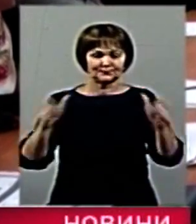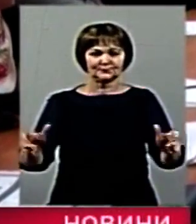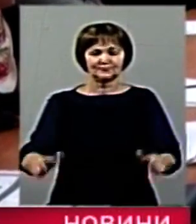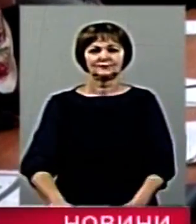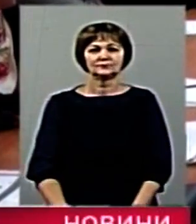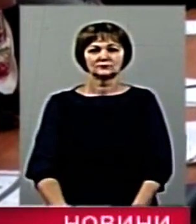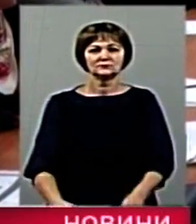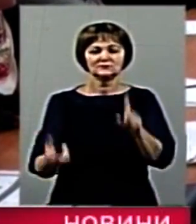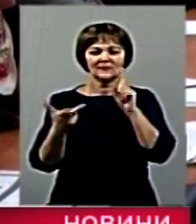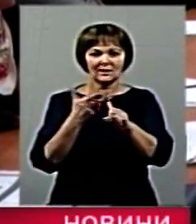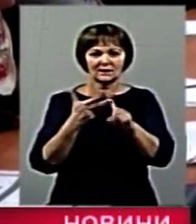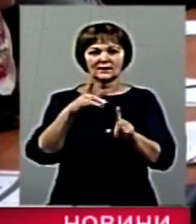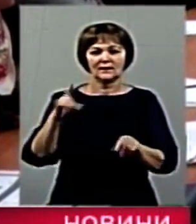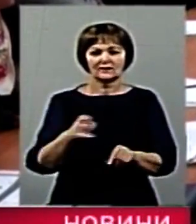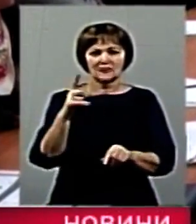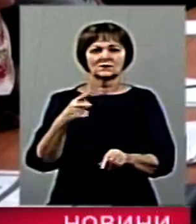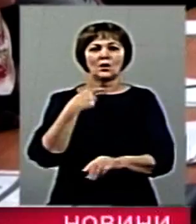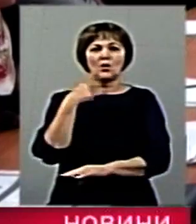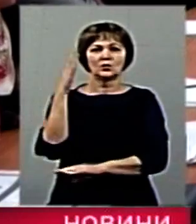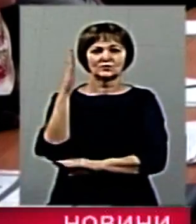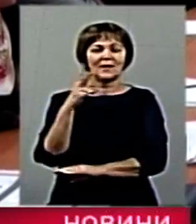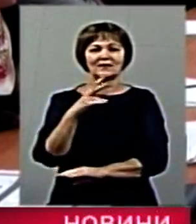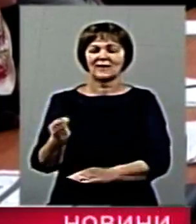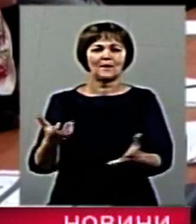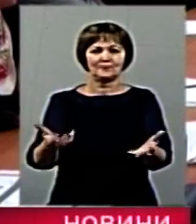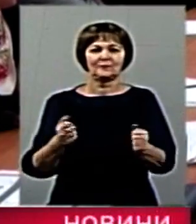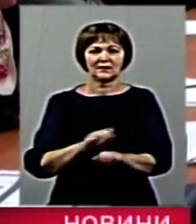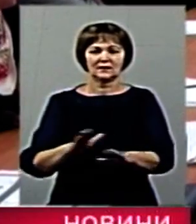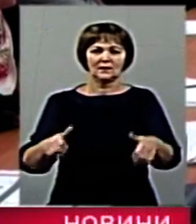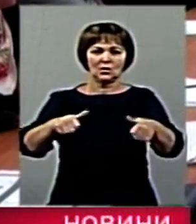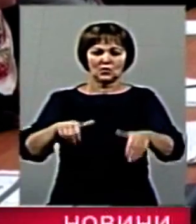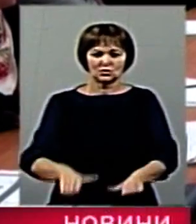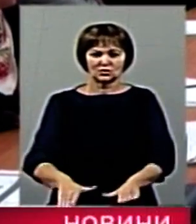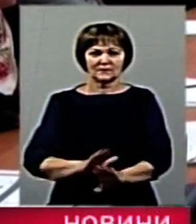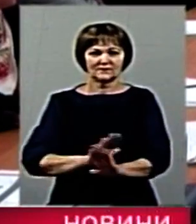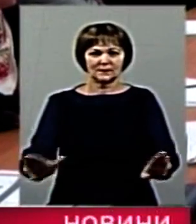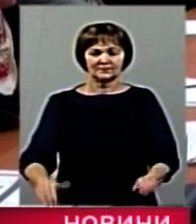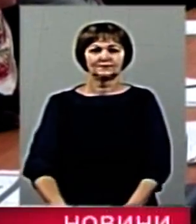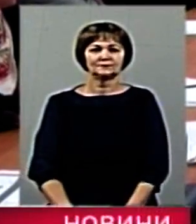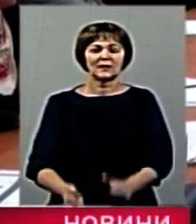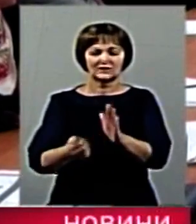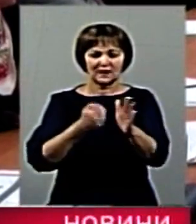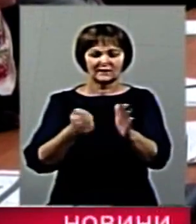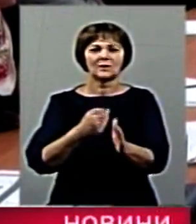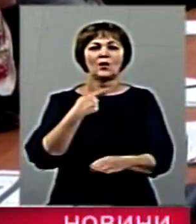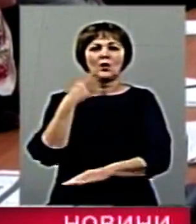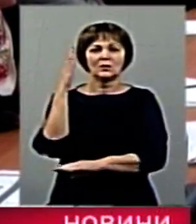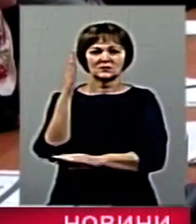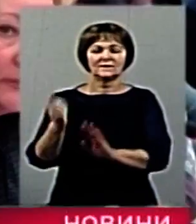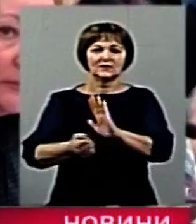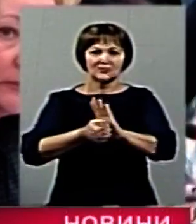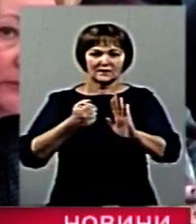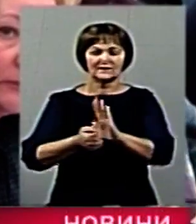Другий раз голосує. Не прийнято рішення. Скільки? Голосові постіло.